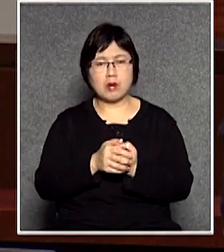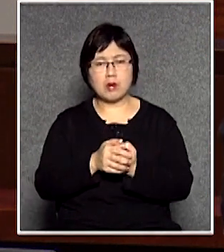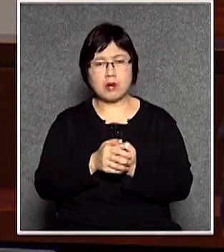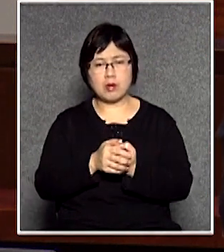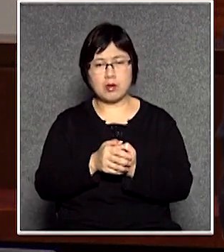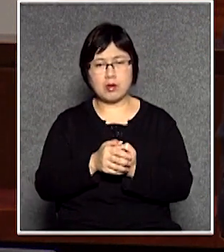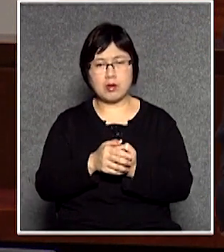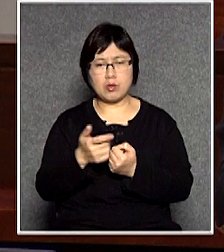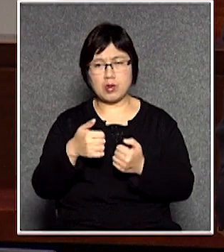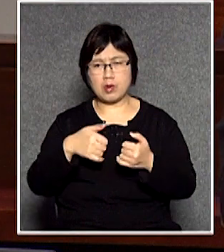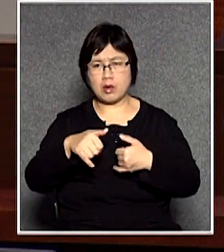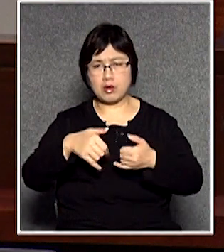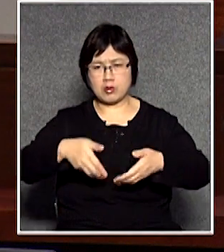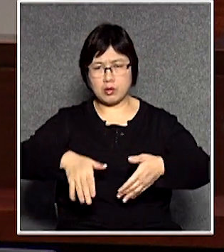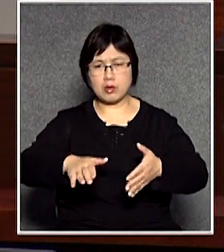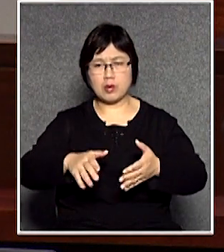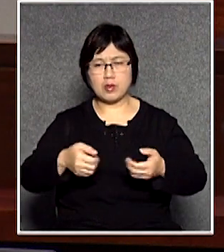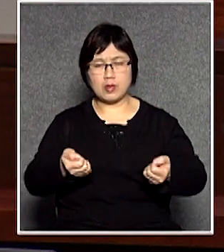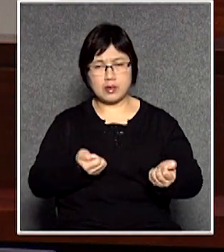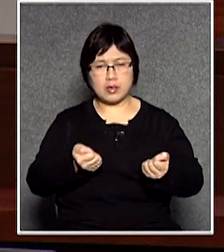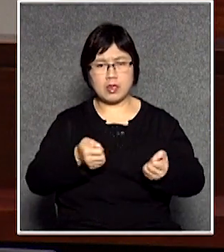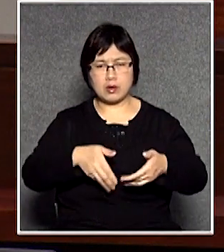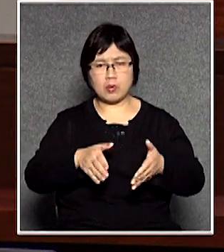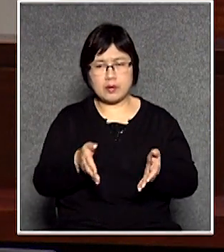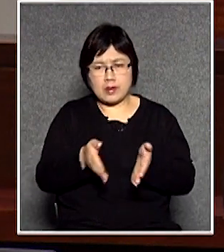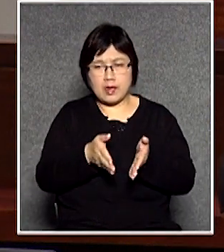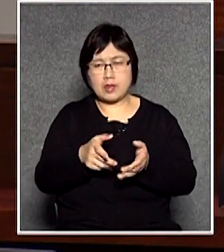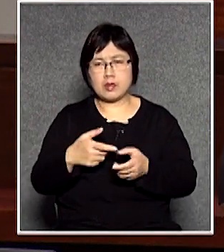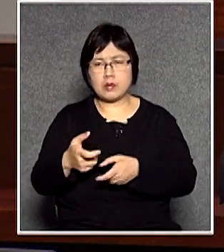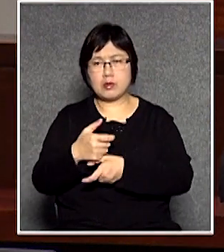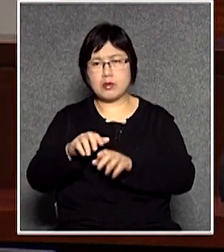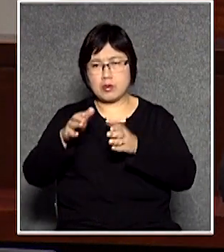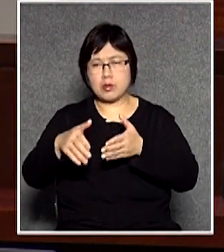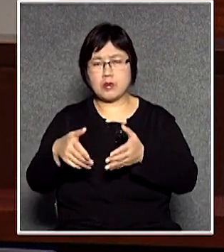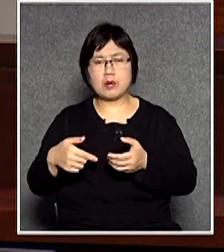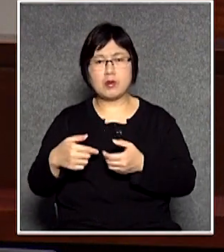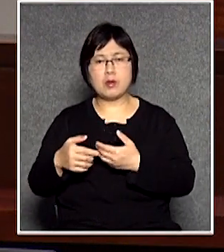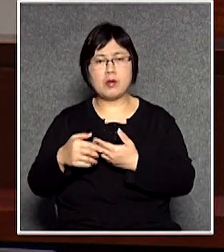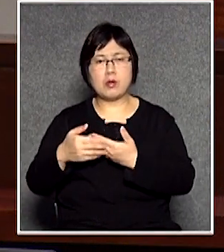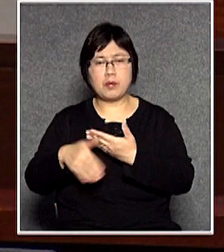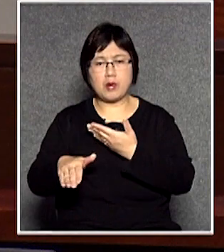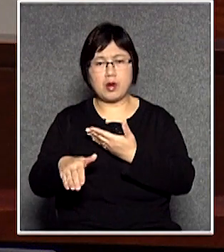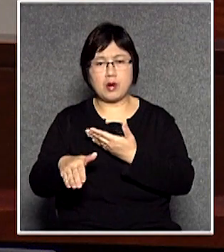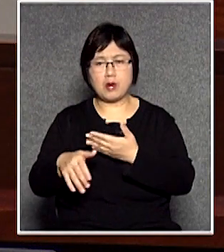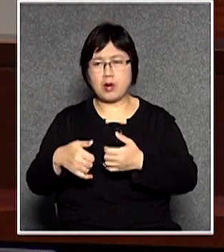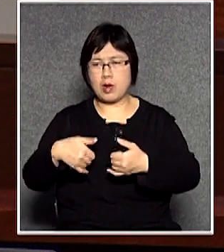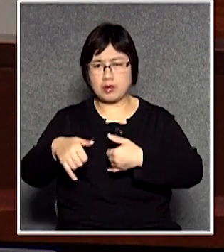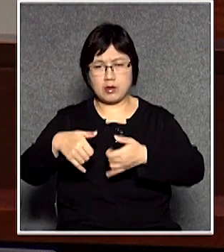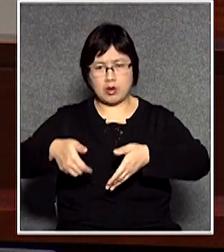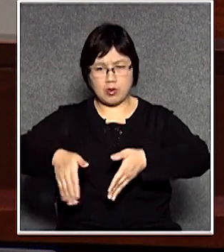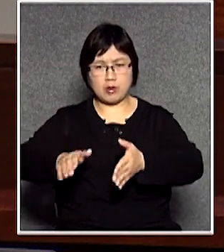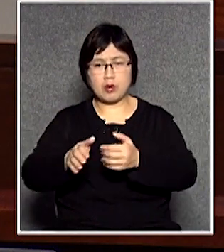很多行人道和車道都是窄但是相互將經營的範圍擴展到店舖外面的行人道上面